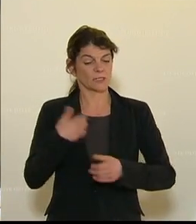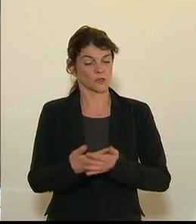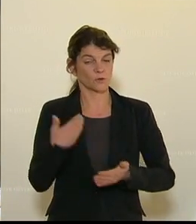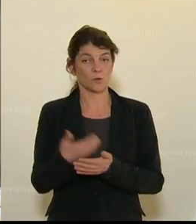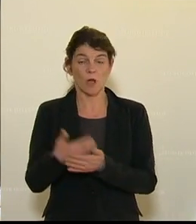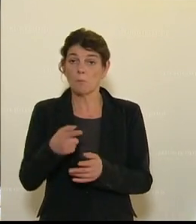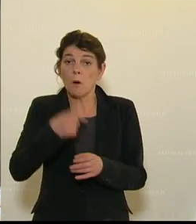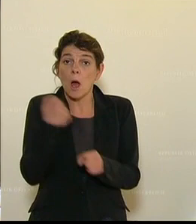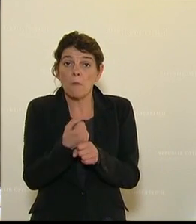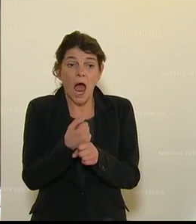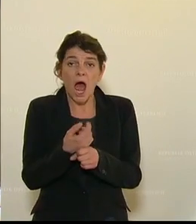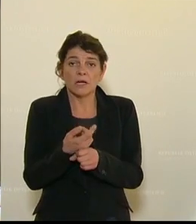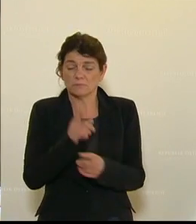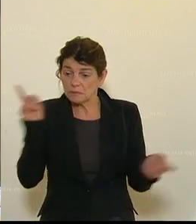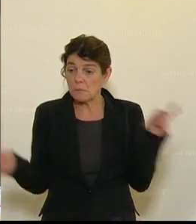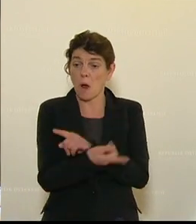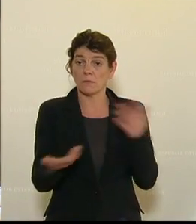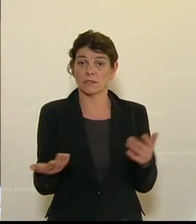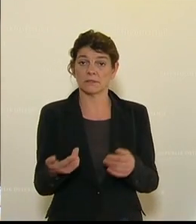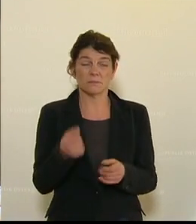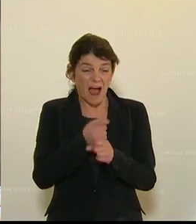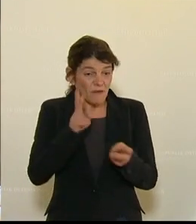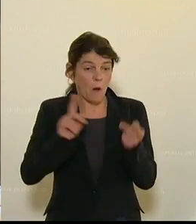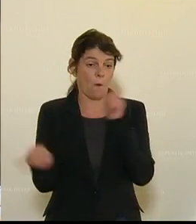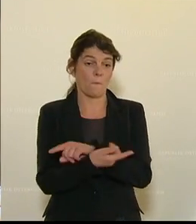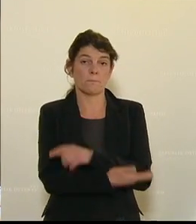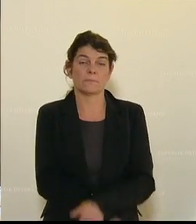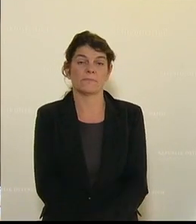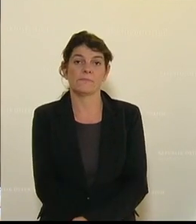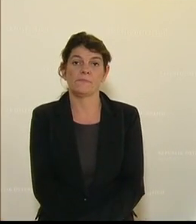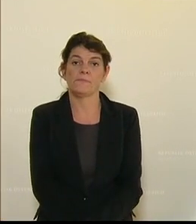Und Sie machen im Endeffekt komplett das Gegenteil. Komplett das Gegenteil.